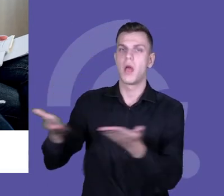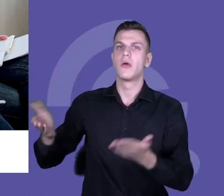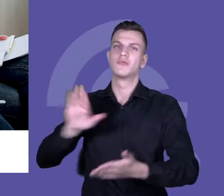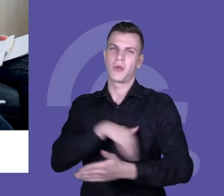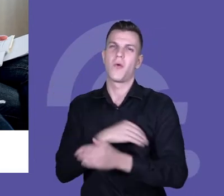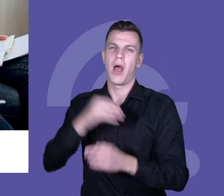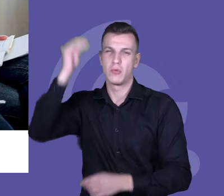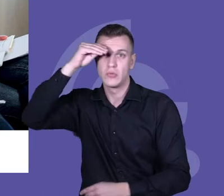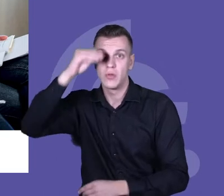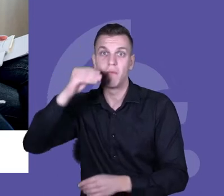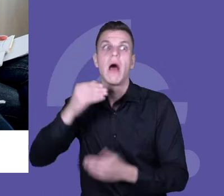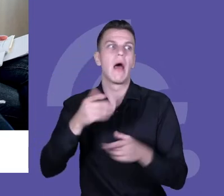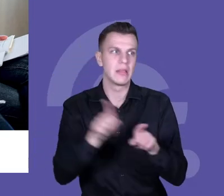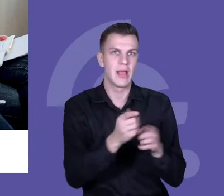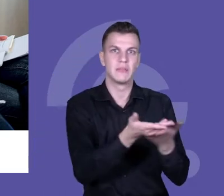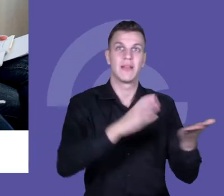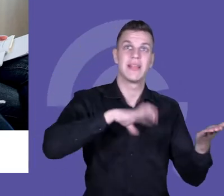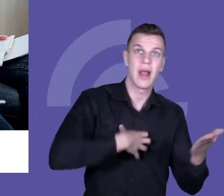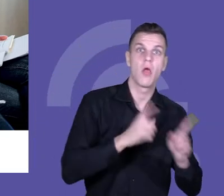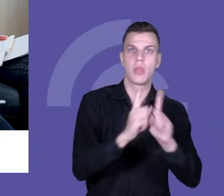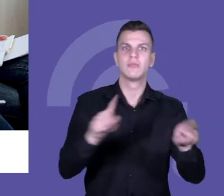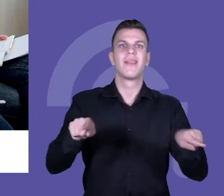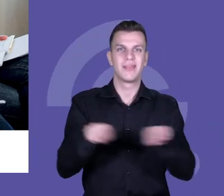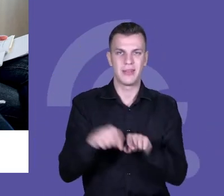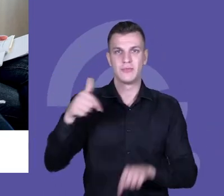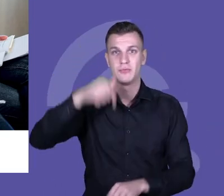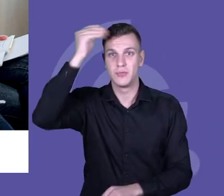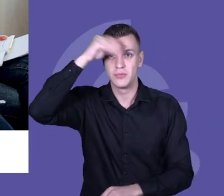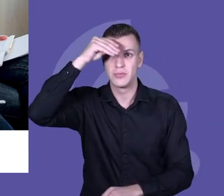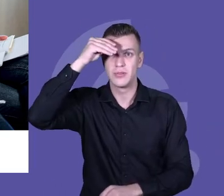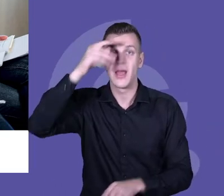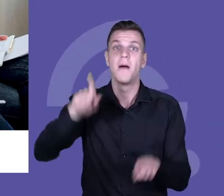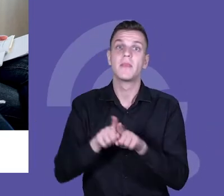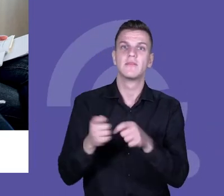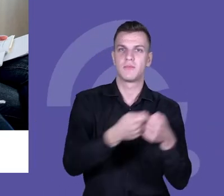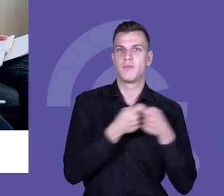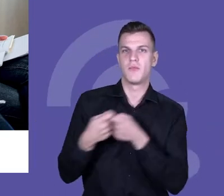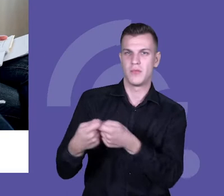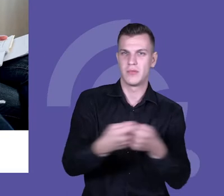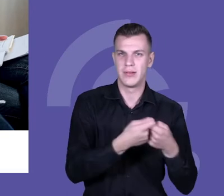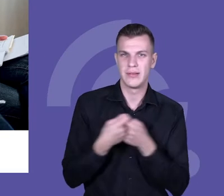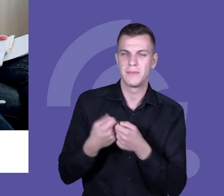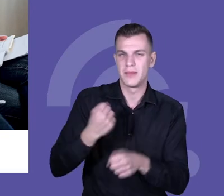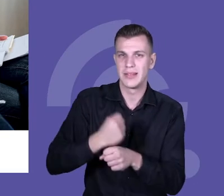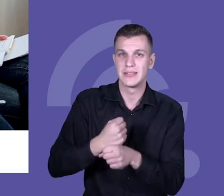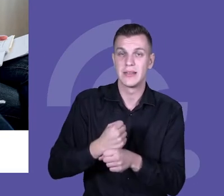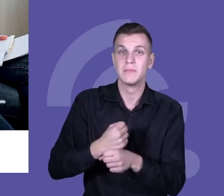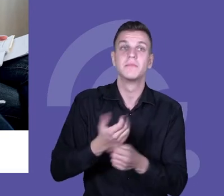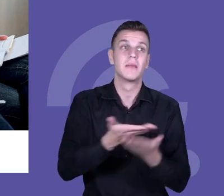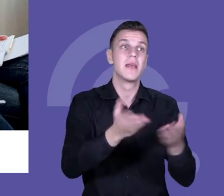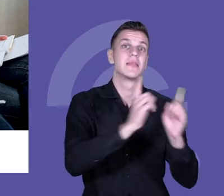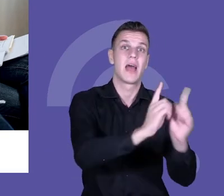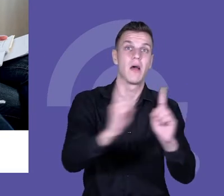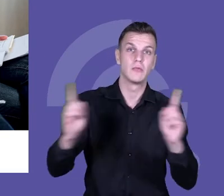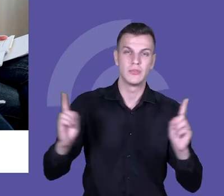dyrekcji, a także całej szkoły. No i na współpracę. Współpracę nauczycieli, którą dodaliśmy do